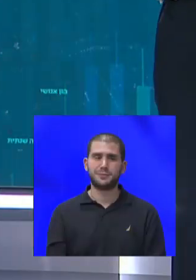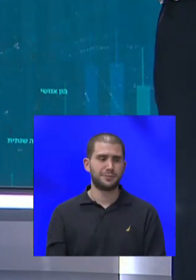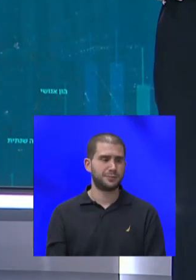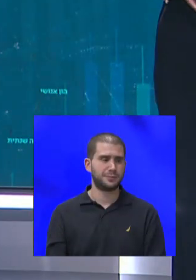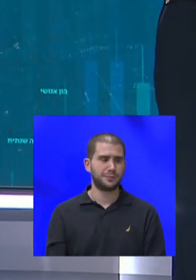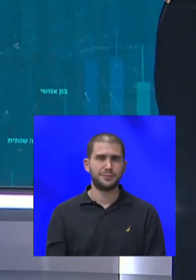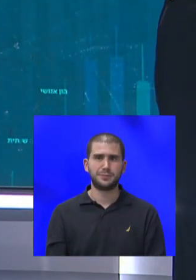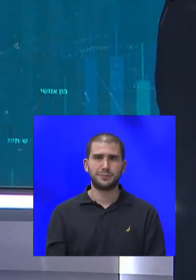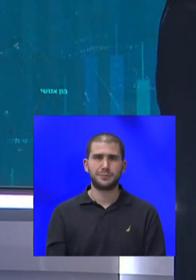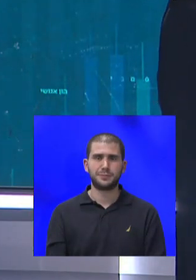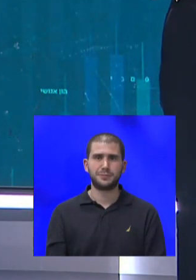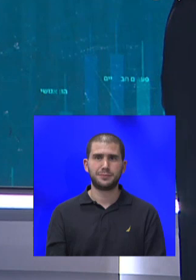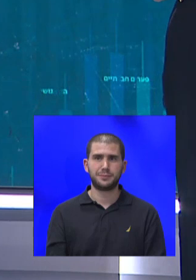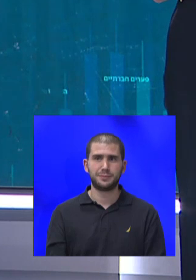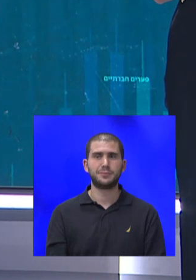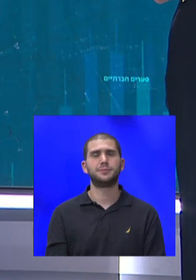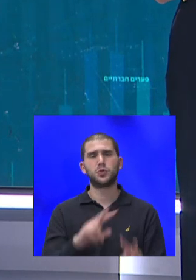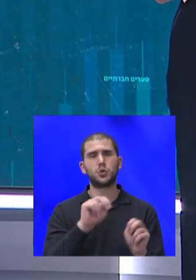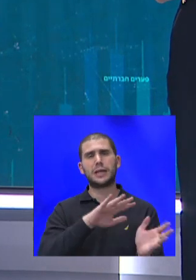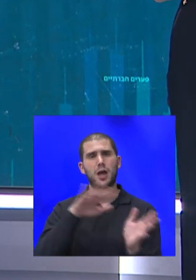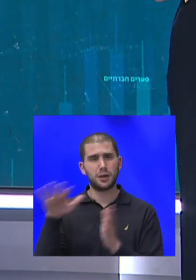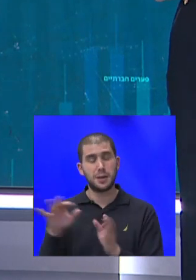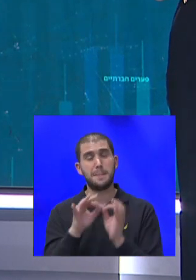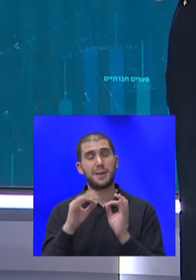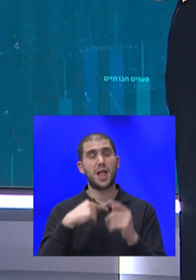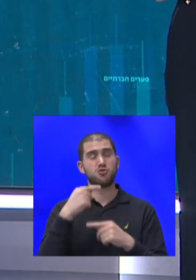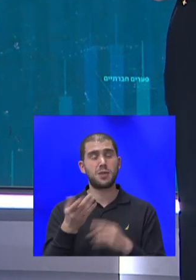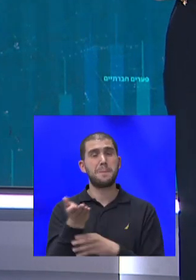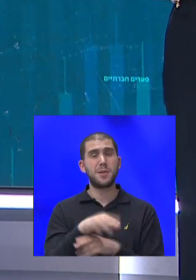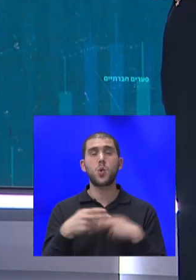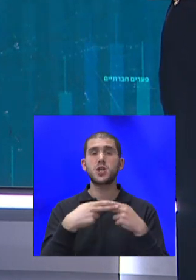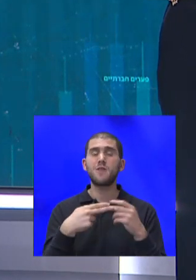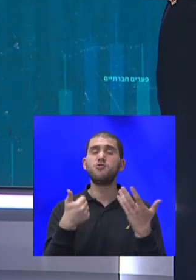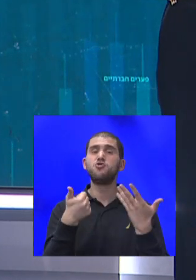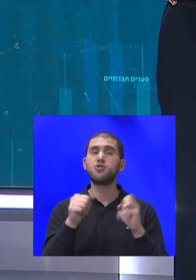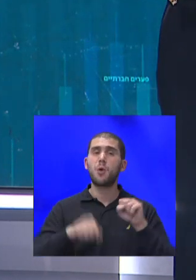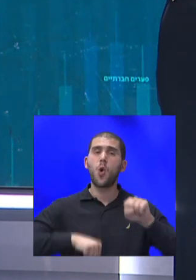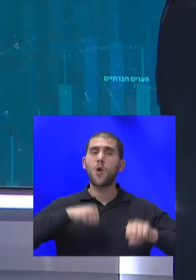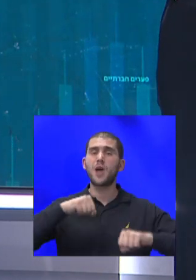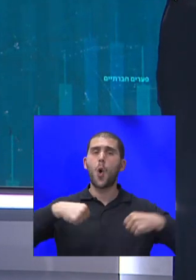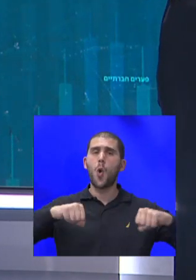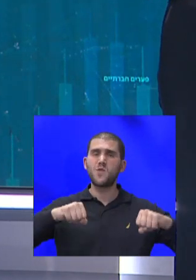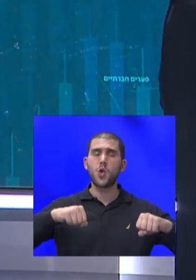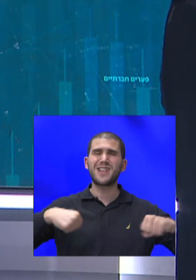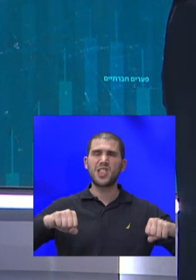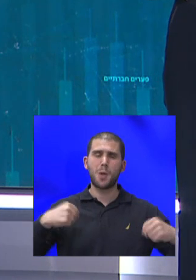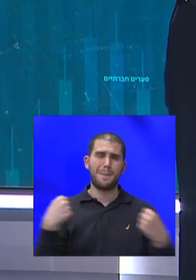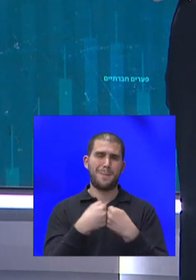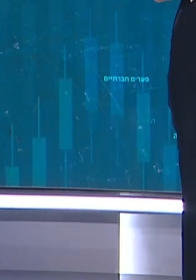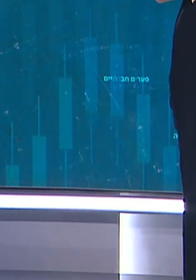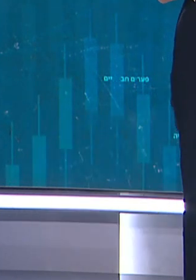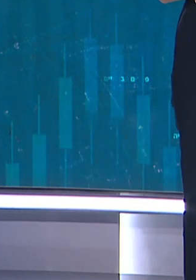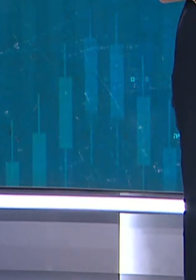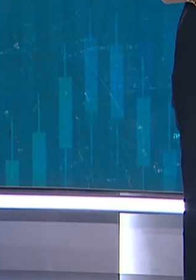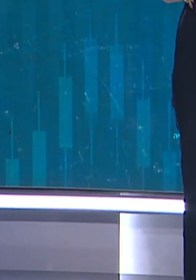עניין אחר לגמרי. מתחילת השנה נהרגו קרוב ל-60 רוחבי אופנוע וקטנועים בתאונות דרכים. אבל דווקא מי שהכי זקוקים